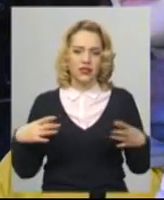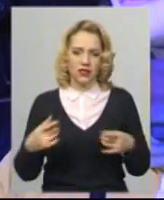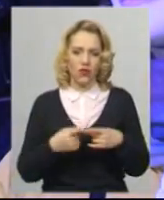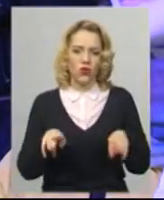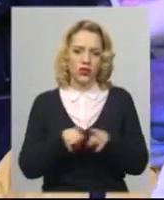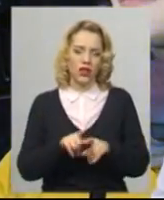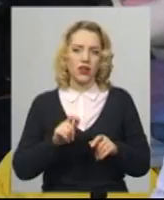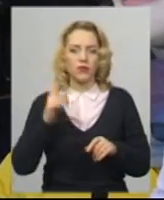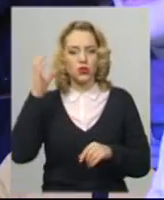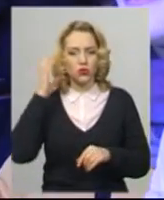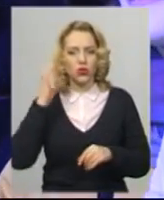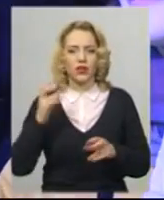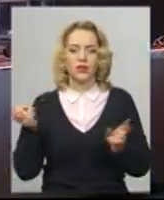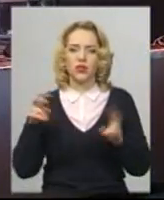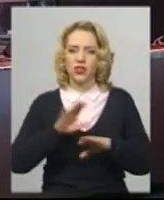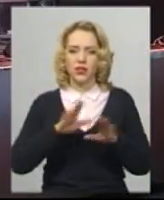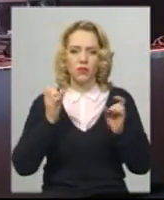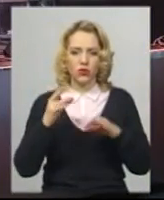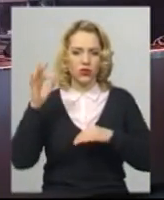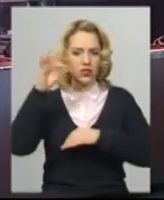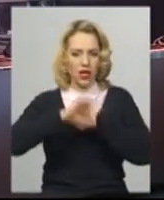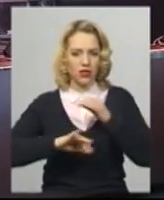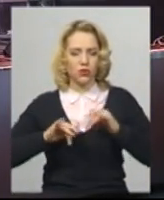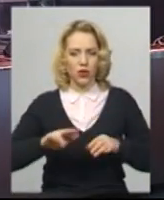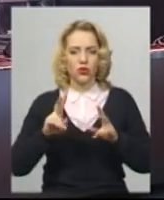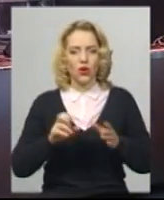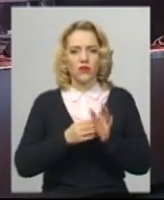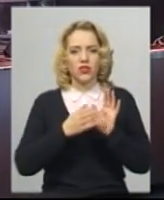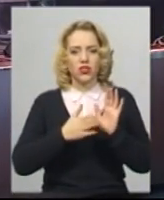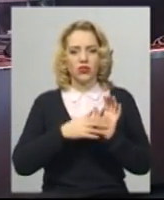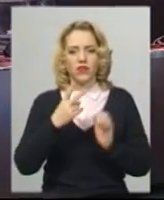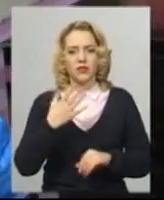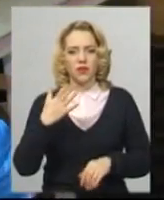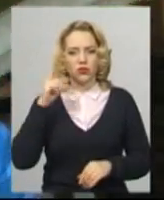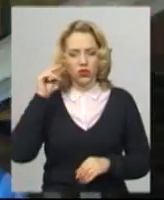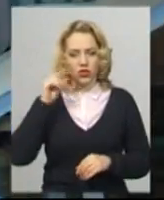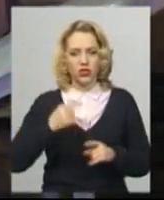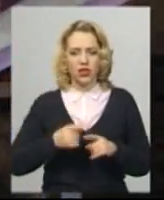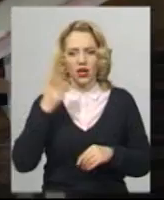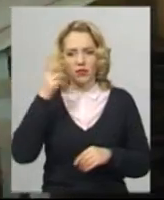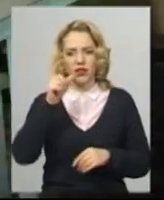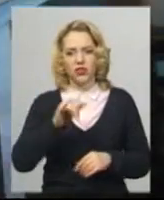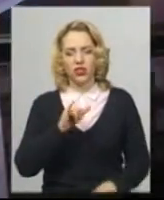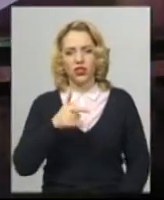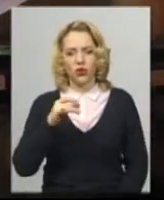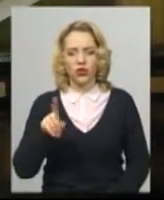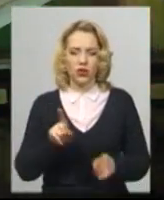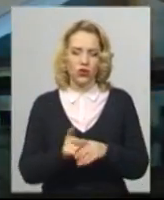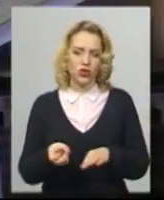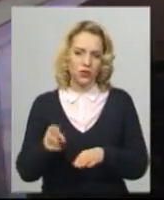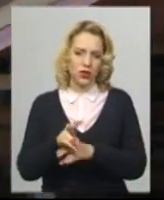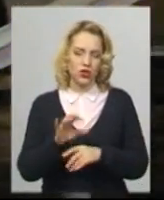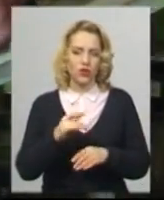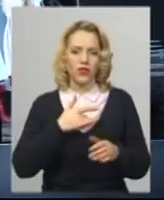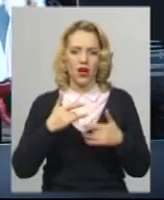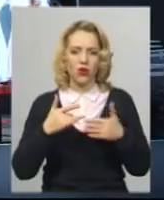зібрались не лише християни західного обряду, які відзначають різдво Христове 25 грудня. Хмельничанин Ігор також прийшов на концерт від